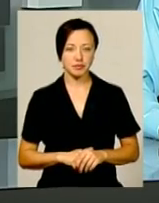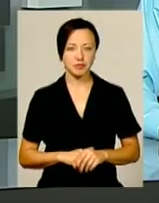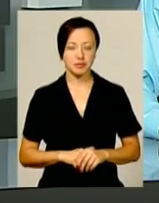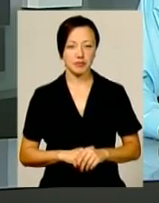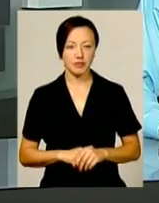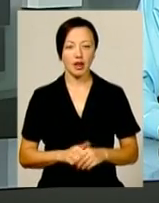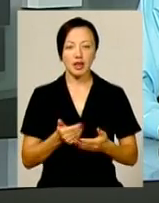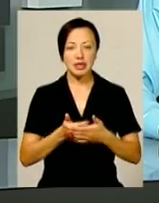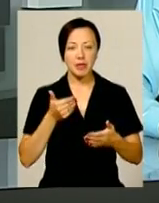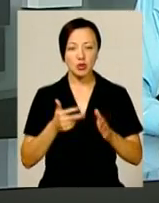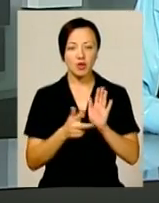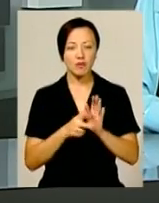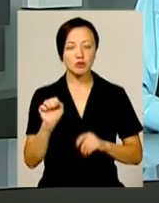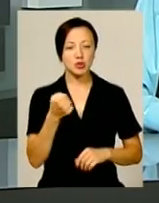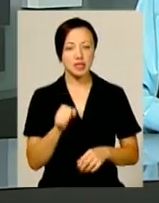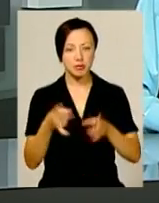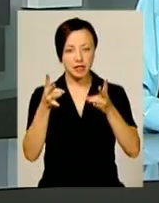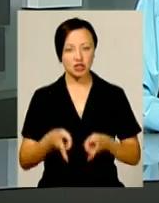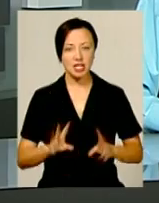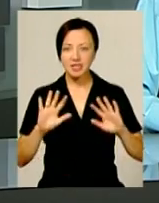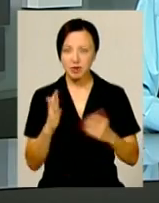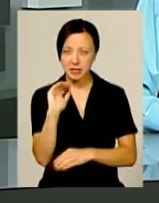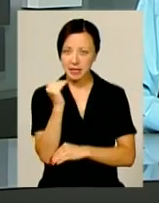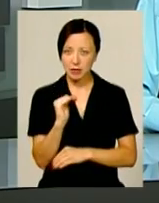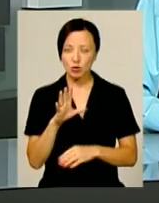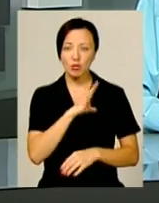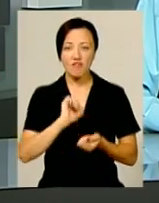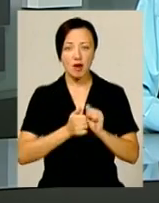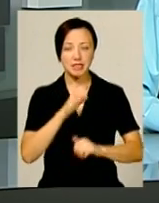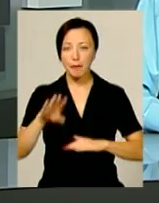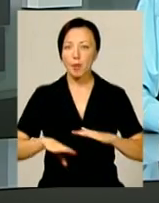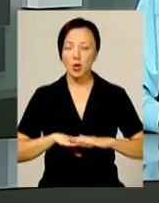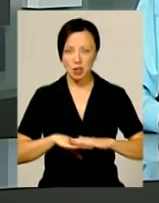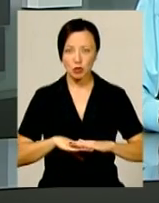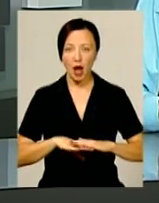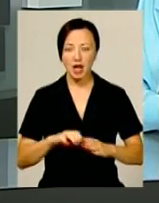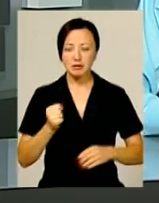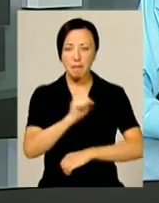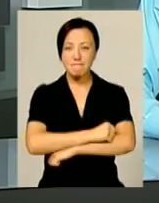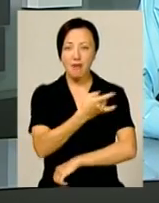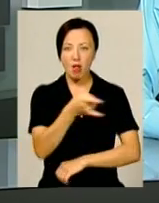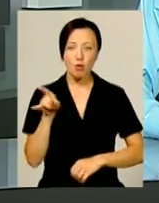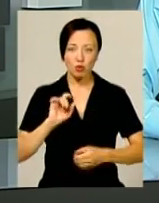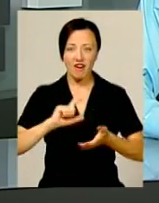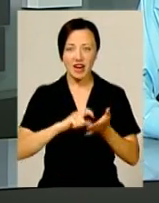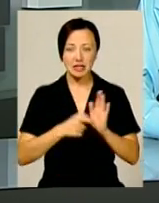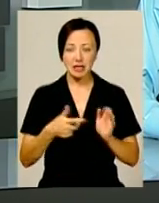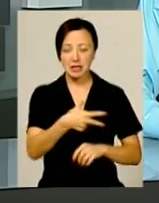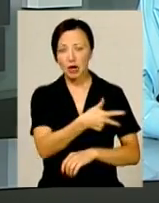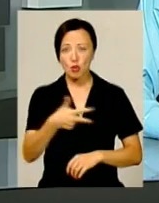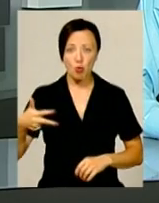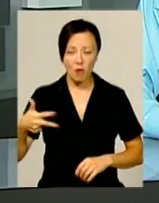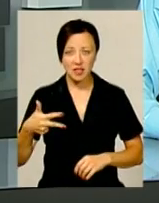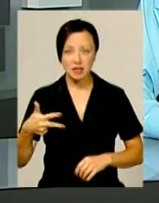Нагадаю, напередодні 8 серпня нещасний випадок з дитиною стався в Кам'янці-Подільському. З балкону квартири, що знаходилась на третьому